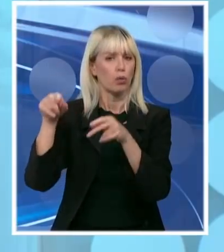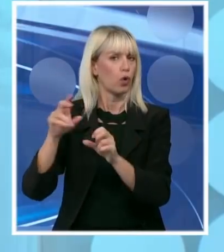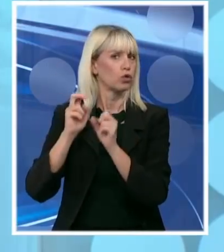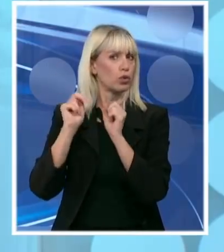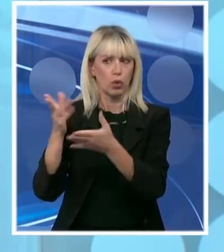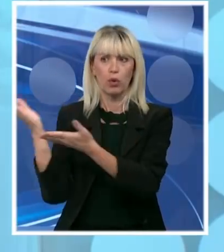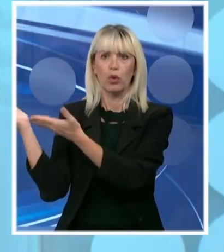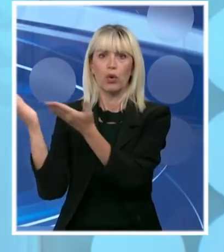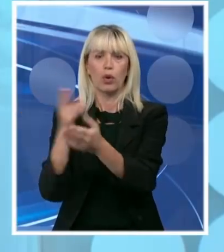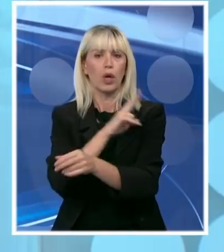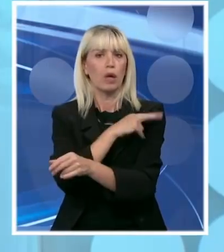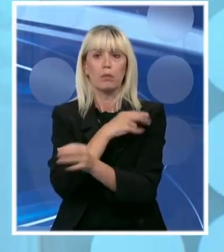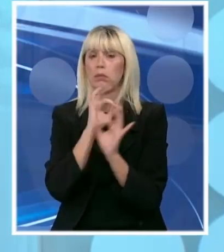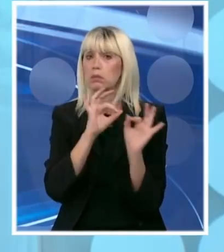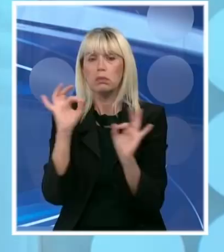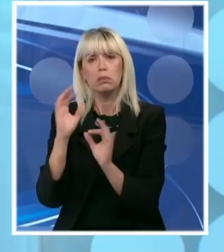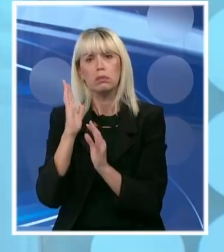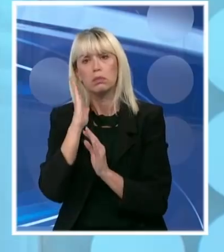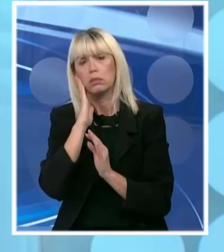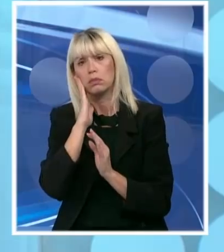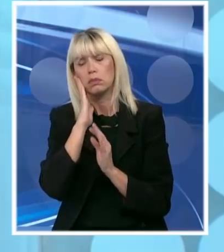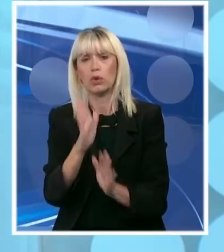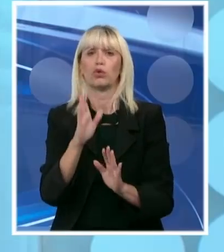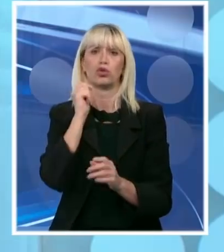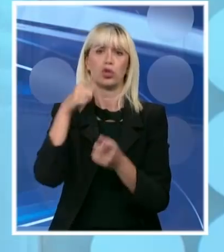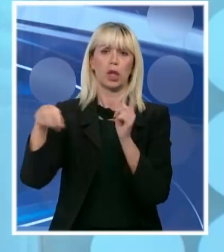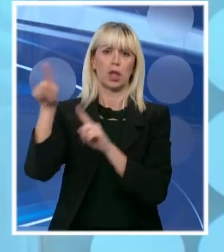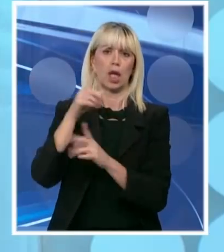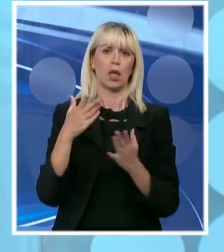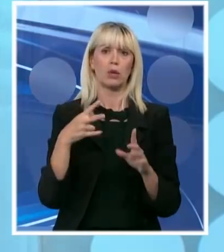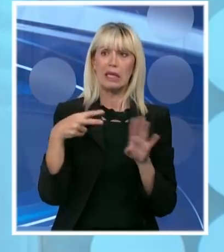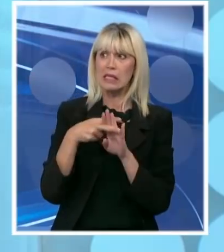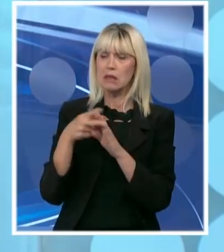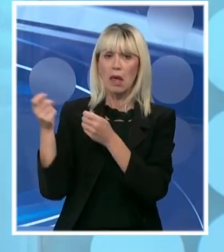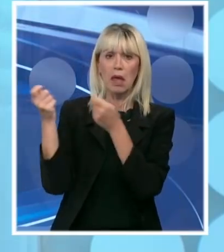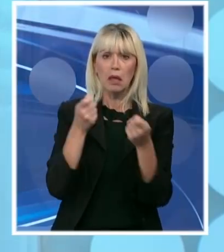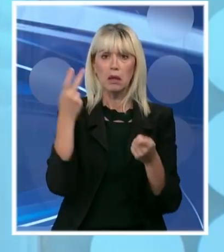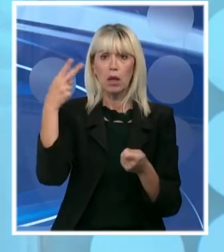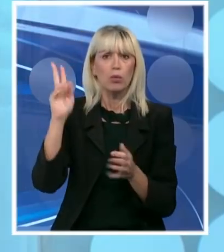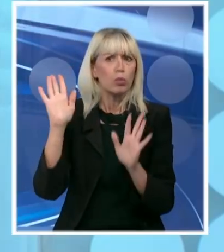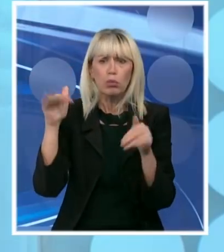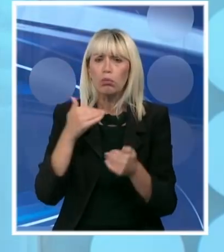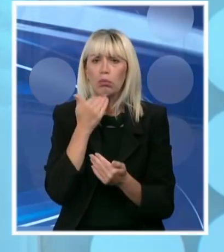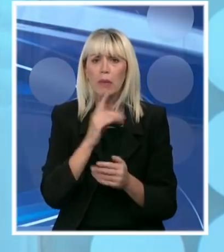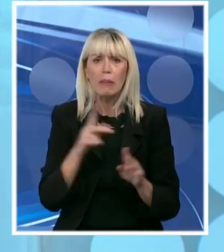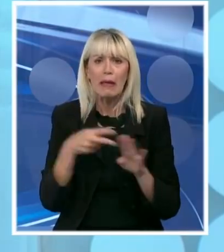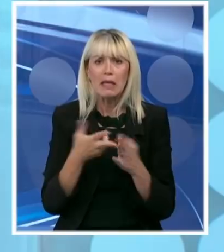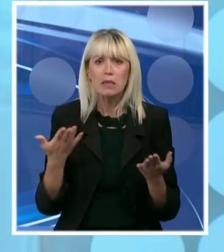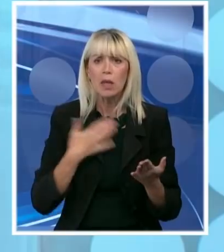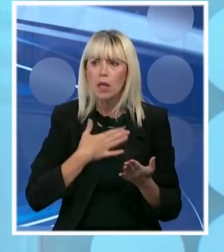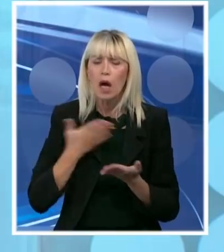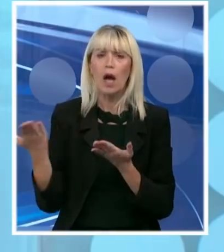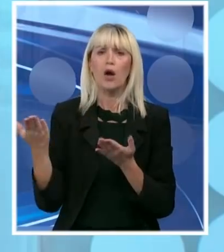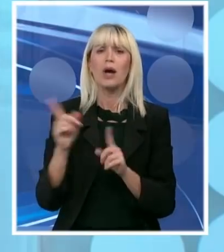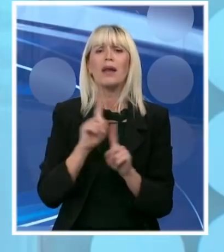bolnica dobra. Stvarno su bili ljudi korektni nemam rež da kažem. za to. Jel nam smeta? Pa ne smeta nam. Hvalite što god hoćete. Ali